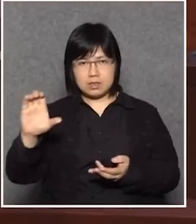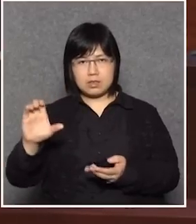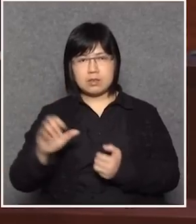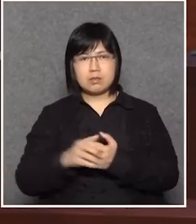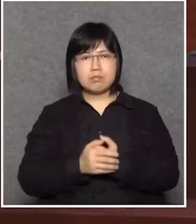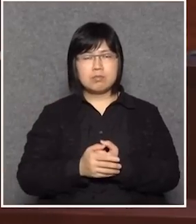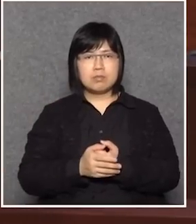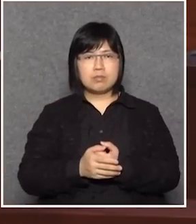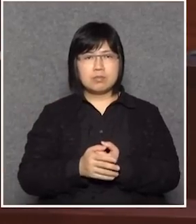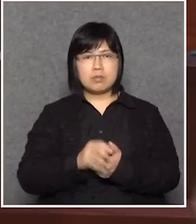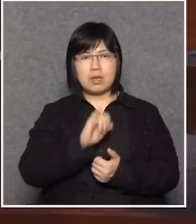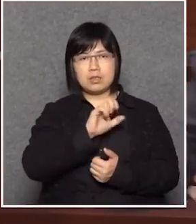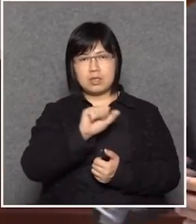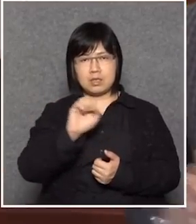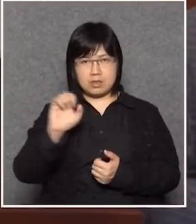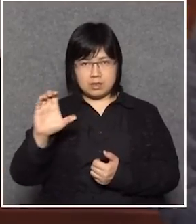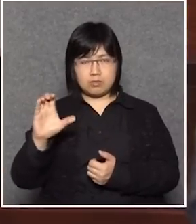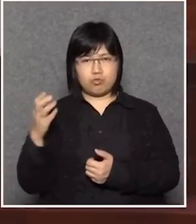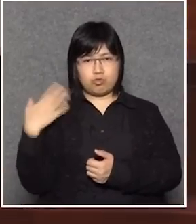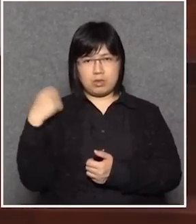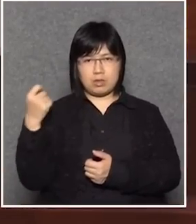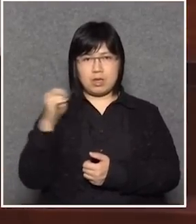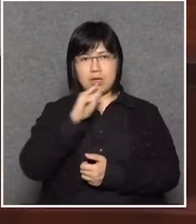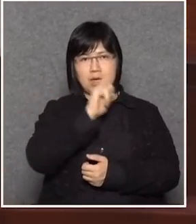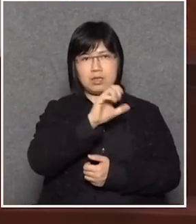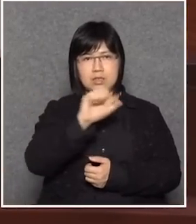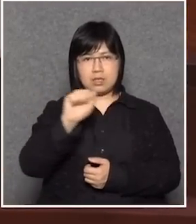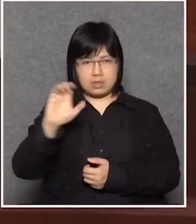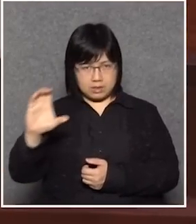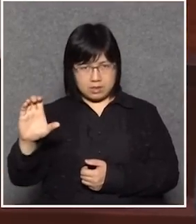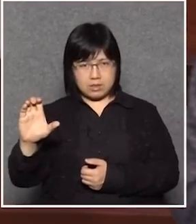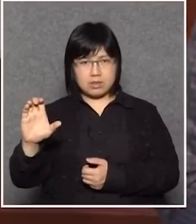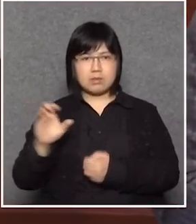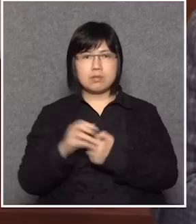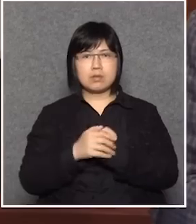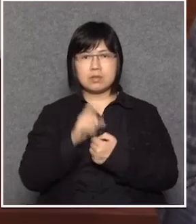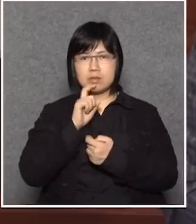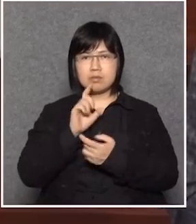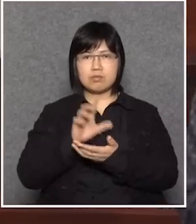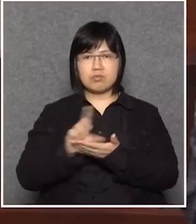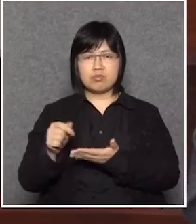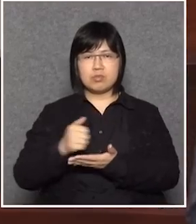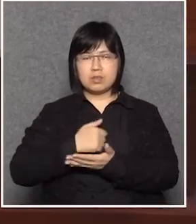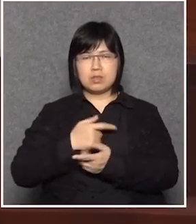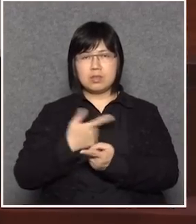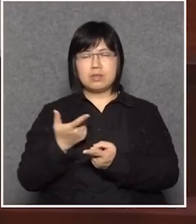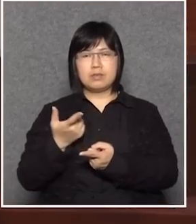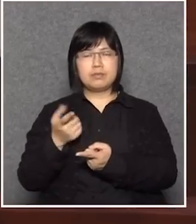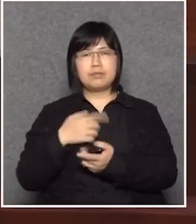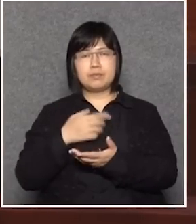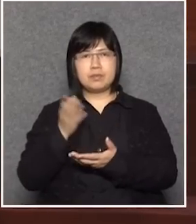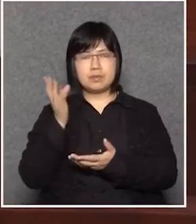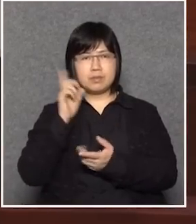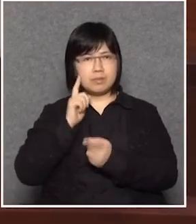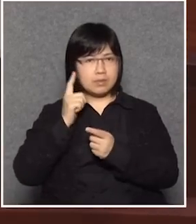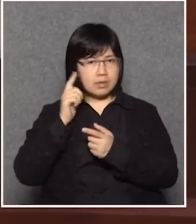員公署雖然近年廉政專員公署就是被一位專員敗壞了金七招牌